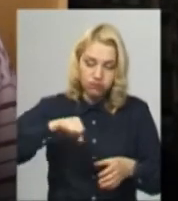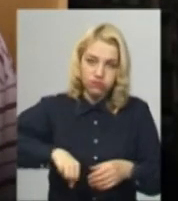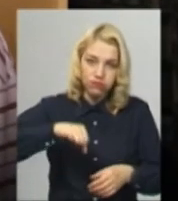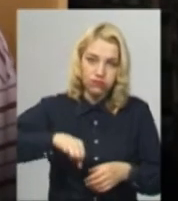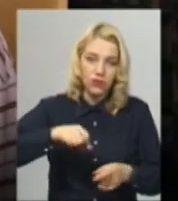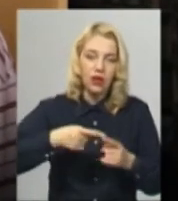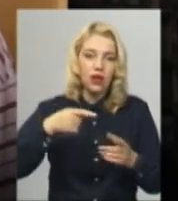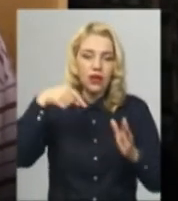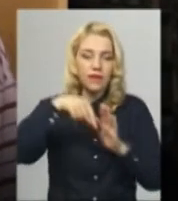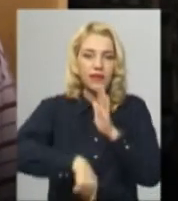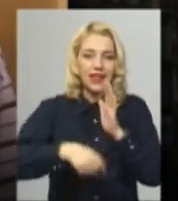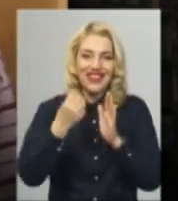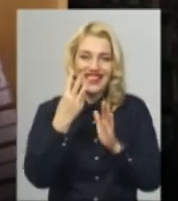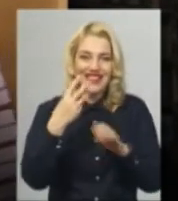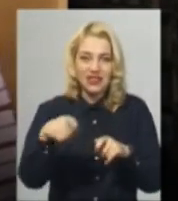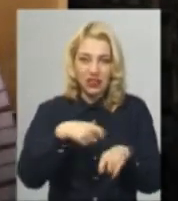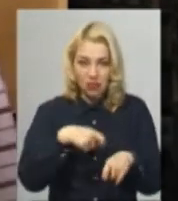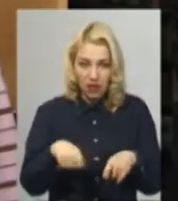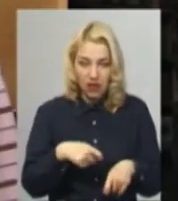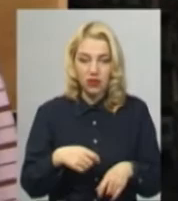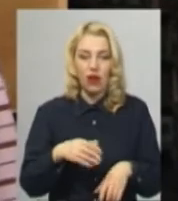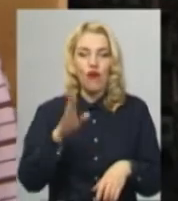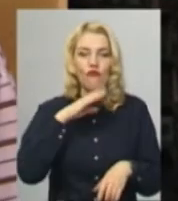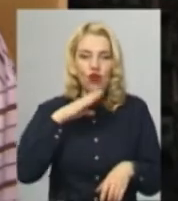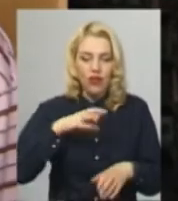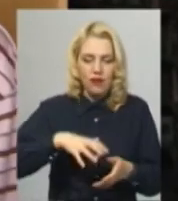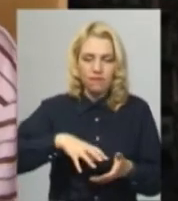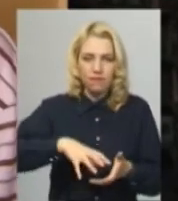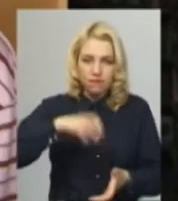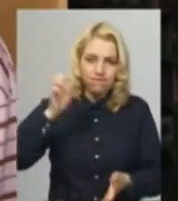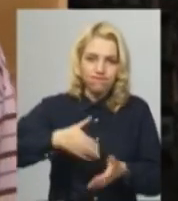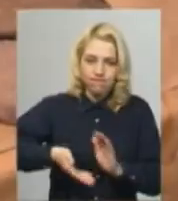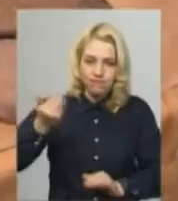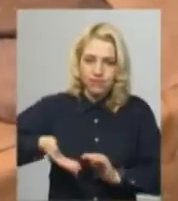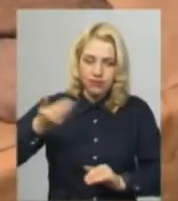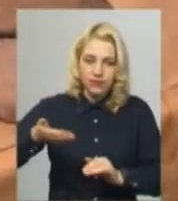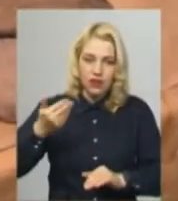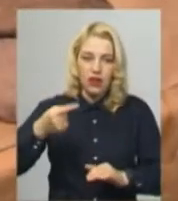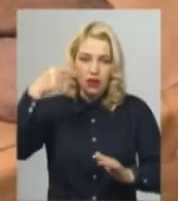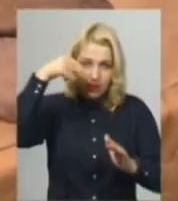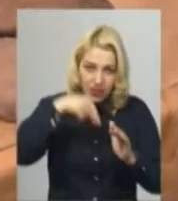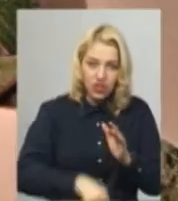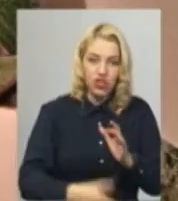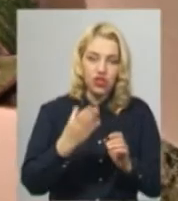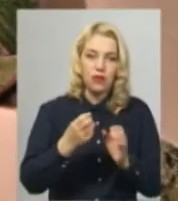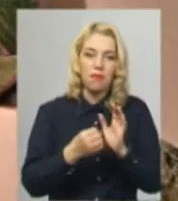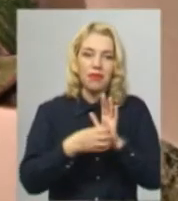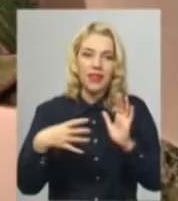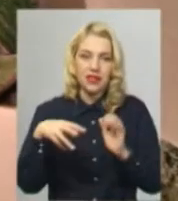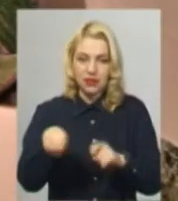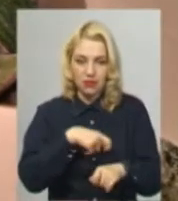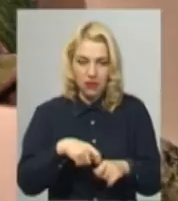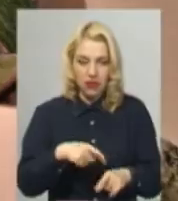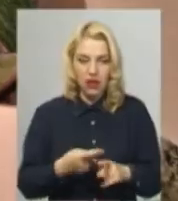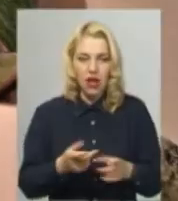глибині мінус 13 метрів. Докопали за допомогою відкачування води до глибини майже мінус 15 метрів. За словами Антона Барановського, крім діжки з криниці